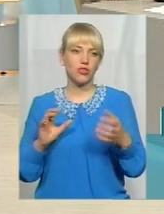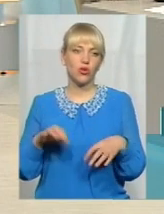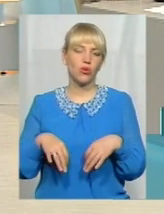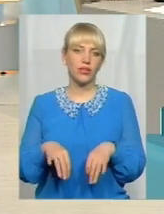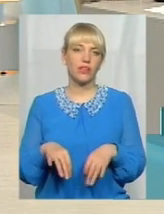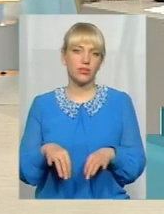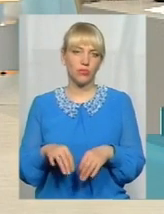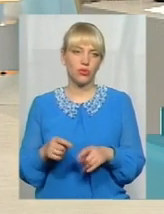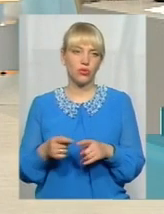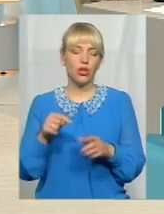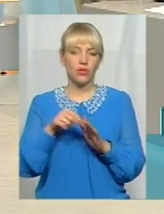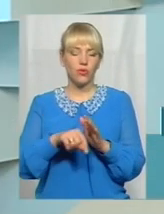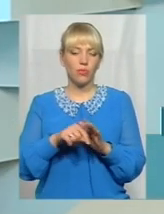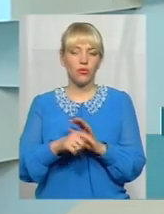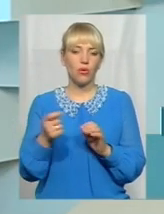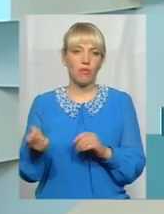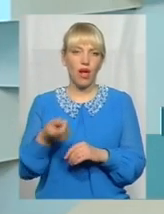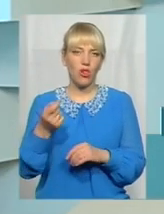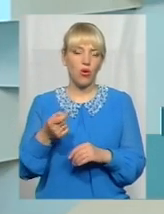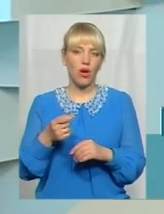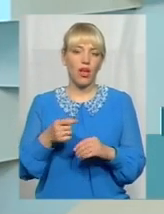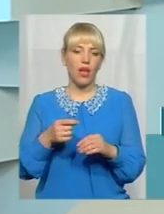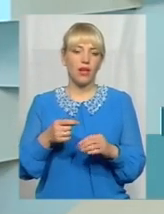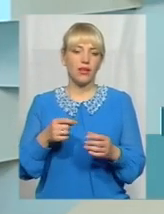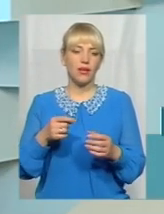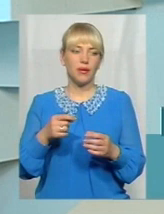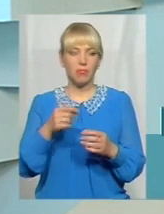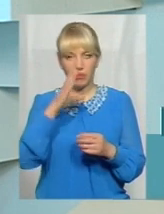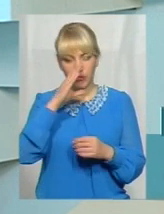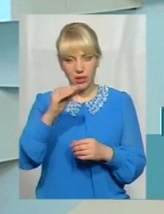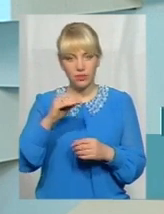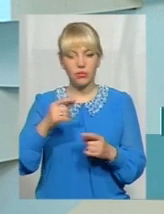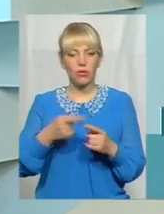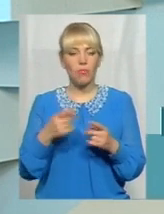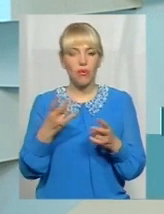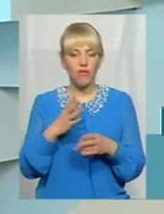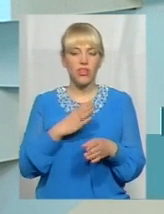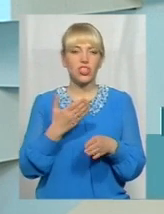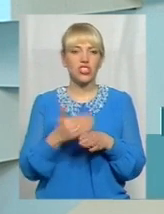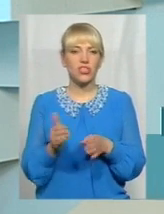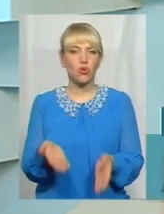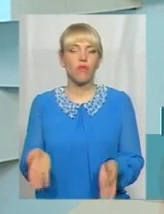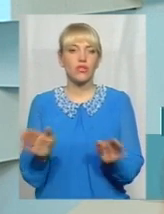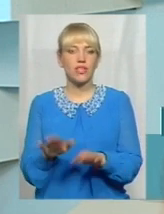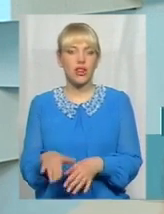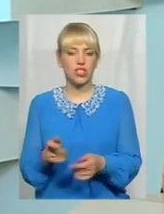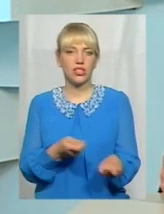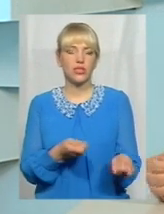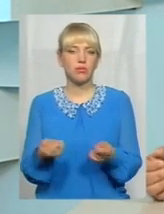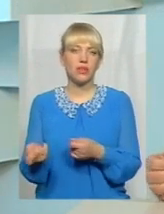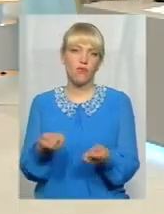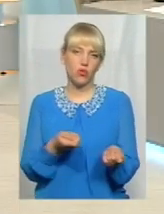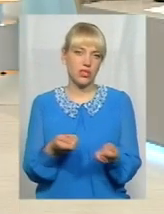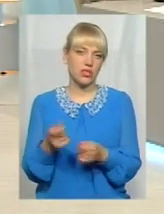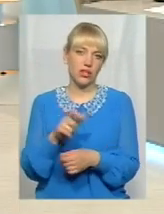Тобто, малогабаритний транспорт все одно має залишитися частково на подвозі. І ми від цього нікуди не підемо, і це є